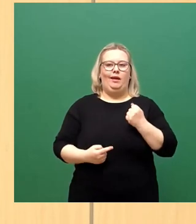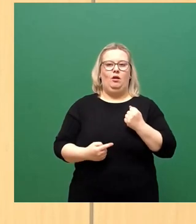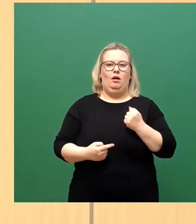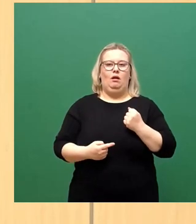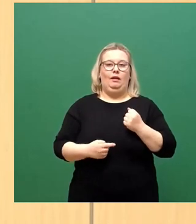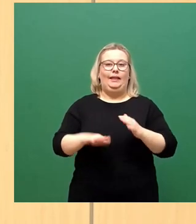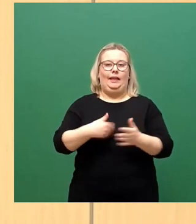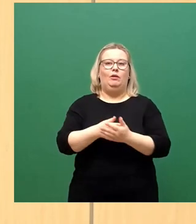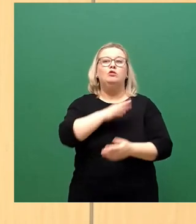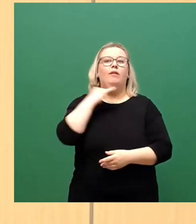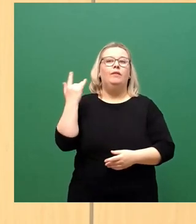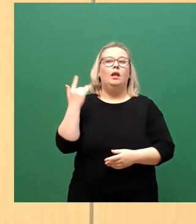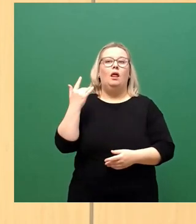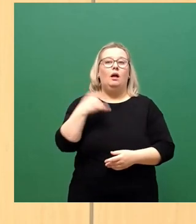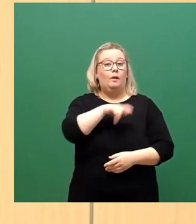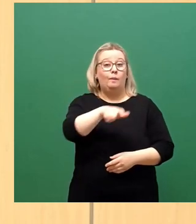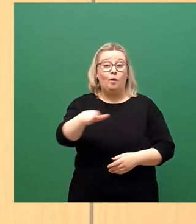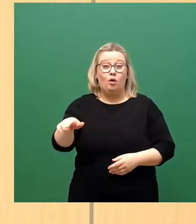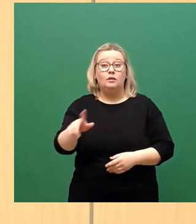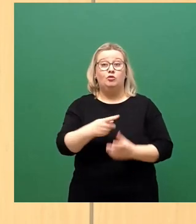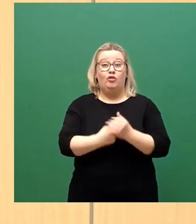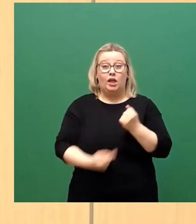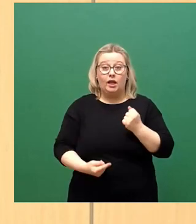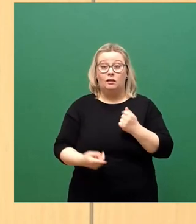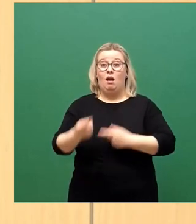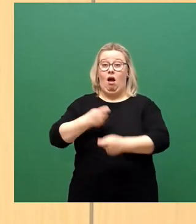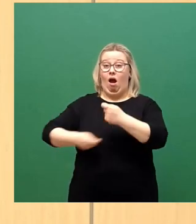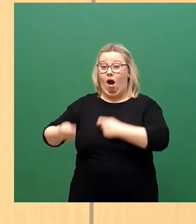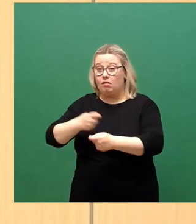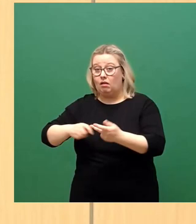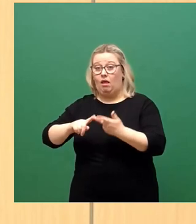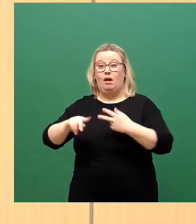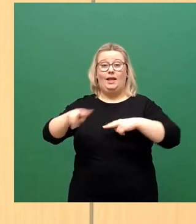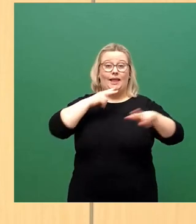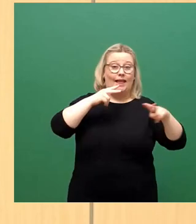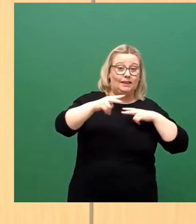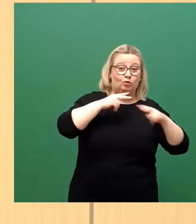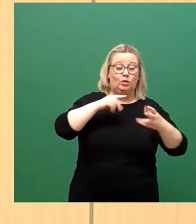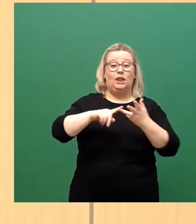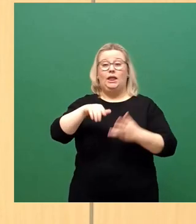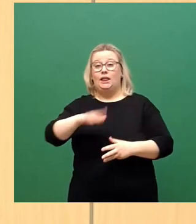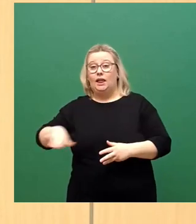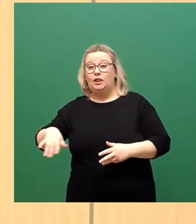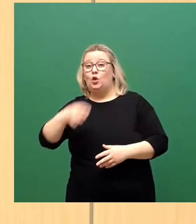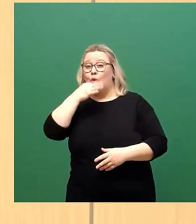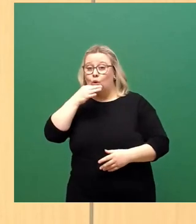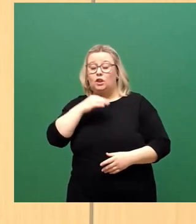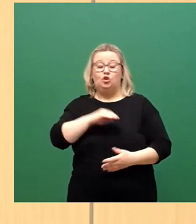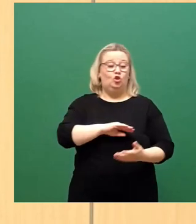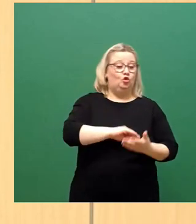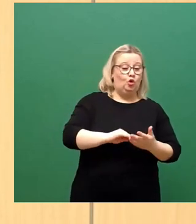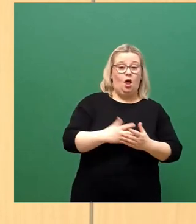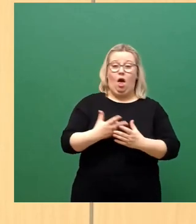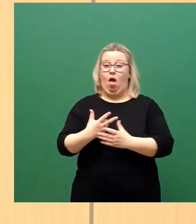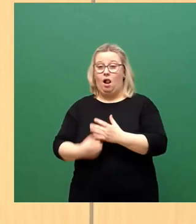ganze Reihe. Die Bürgerinnen und Bürger, Handelstreibende, Gastronomen, Kinder und Jugendliche, Schüler und Eltern, aber ganz